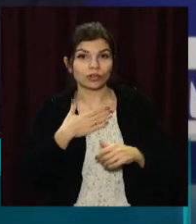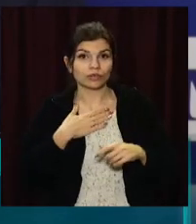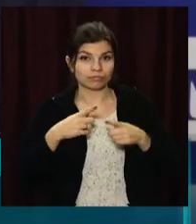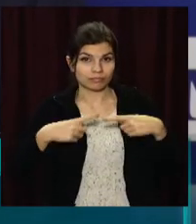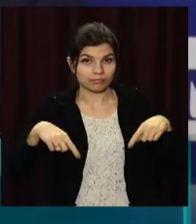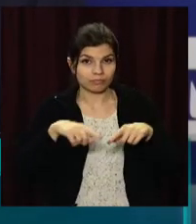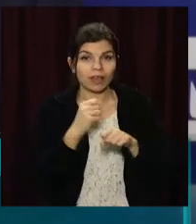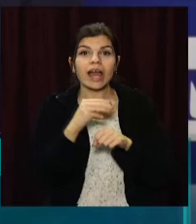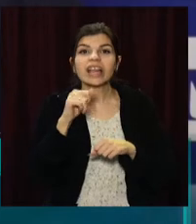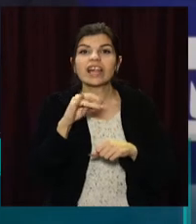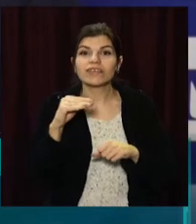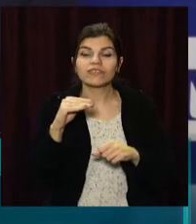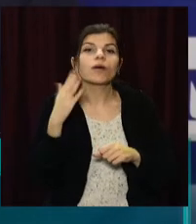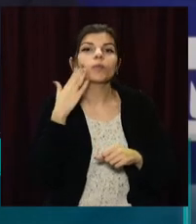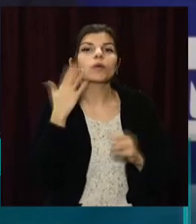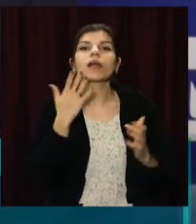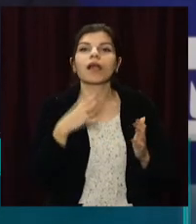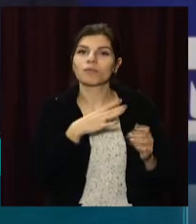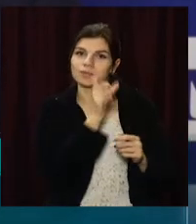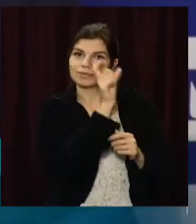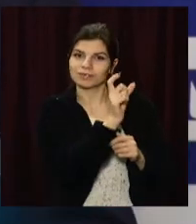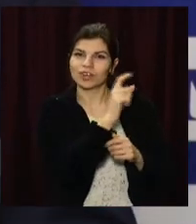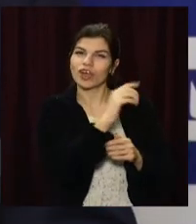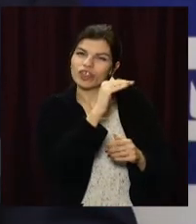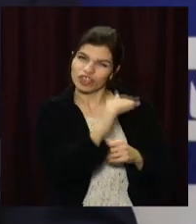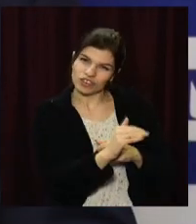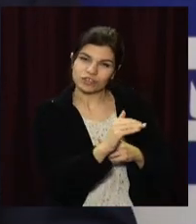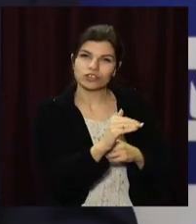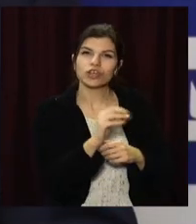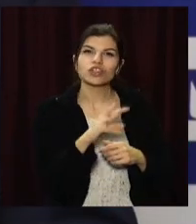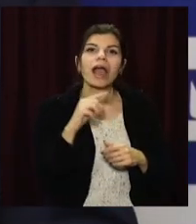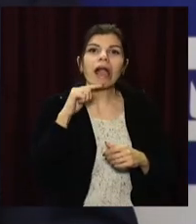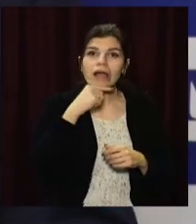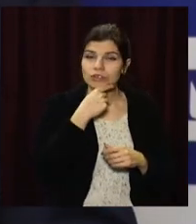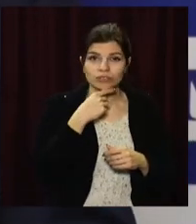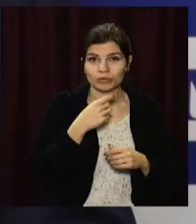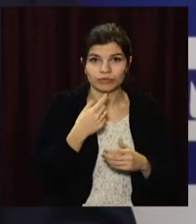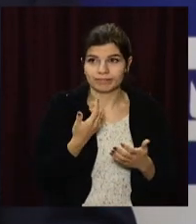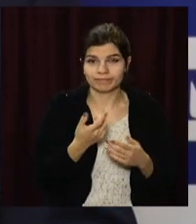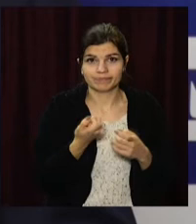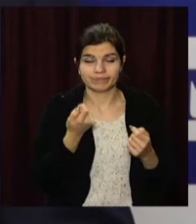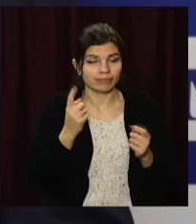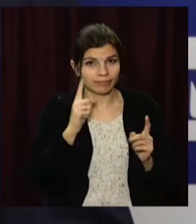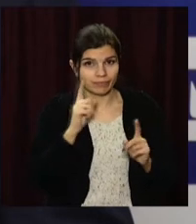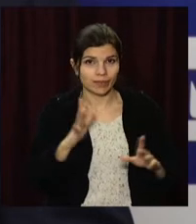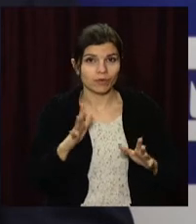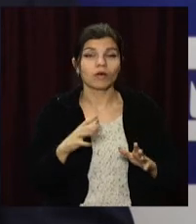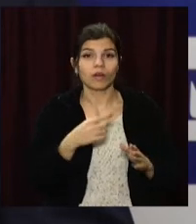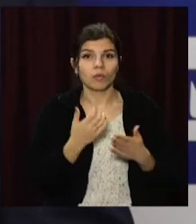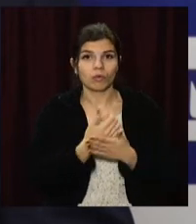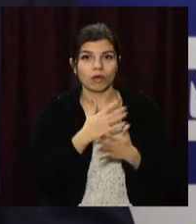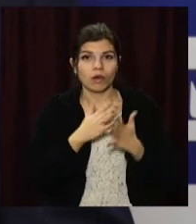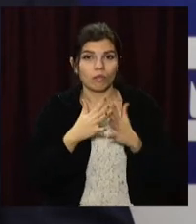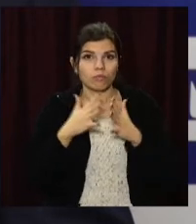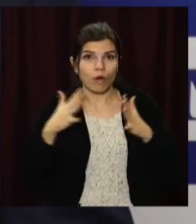тарифах, котрі були суттєво нижчі, ніж економічно обґрунтовані, на потучний момент утворилася дуже велика цифра